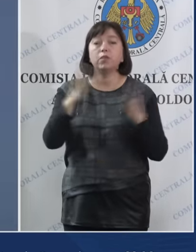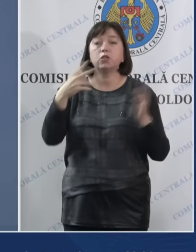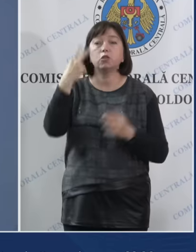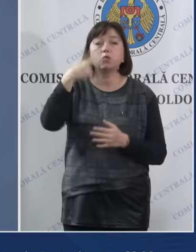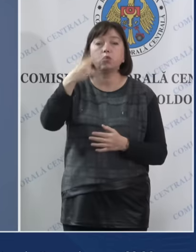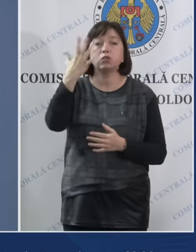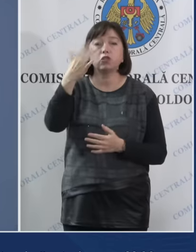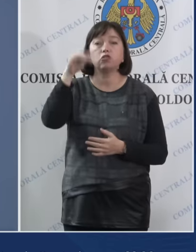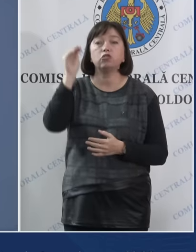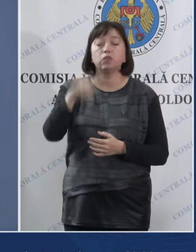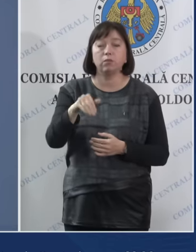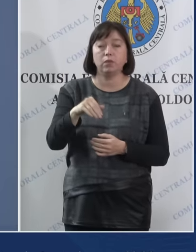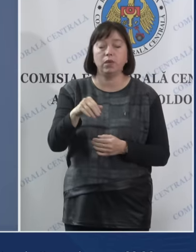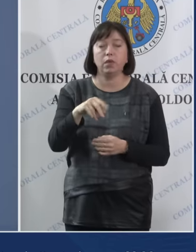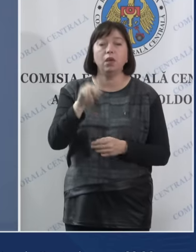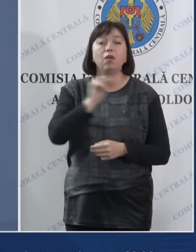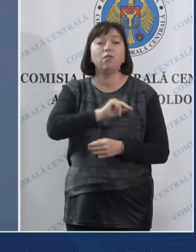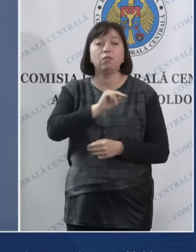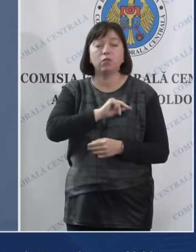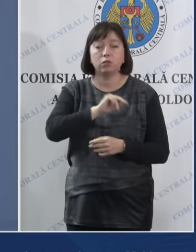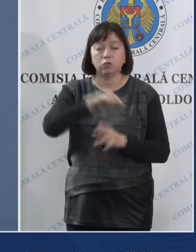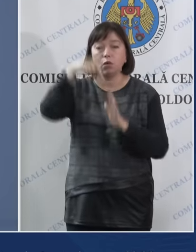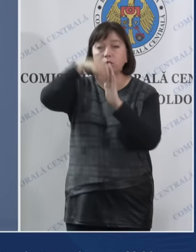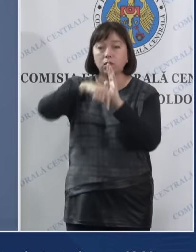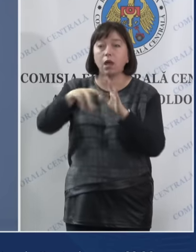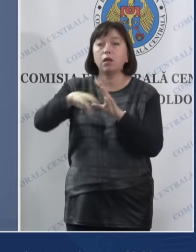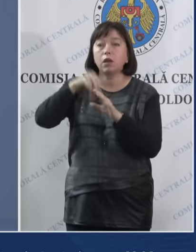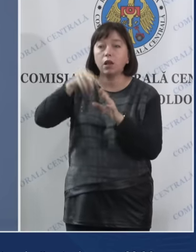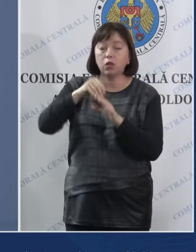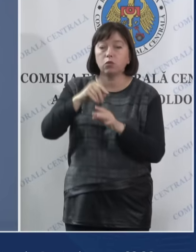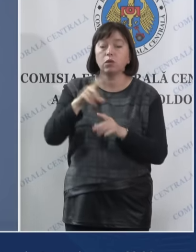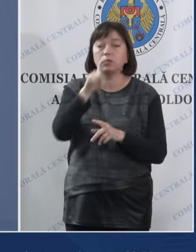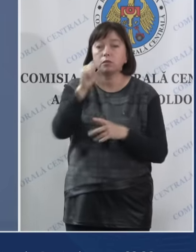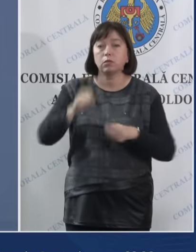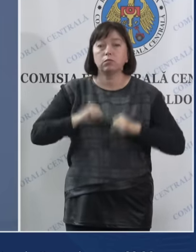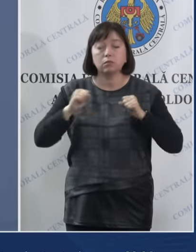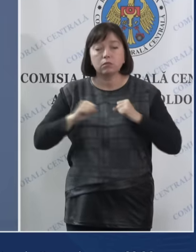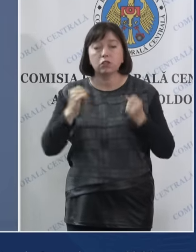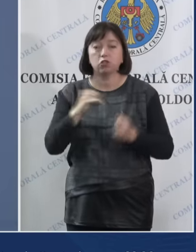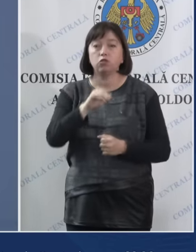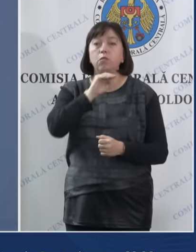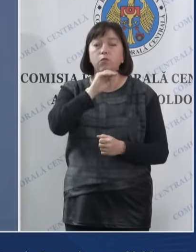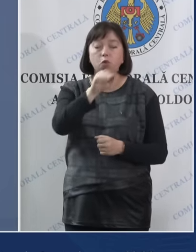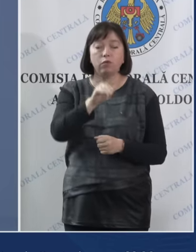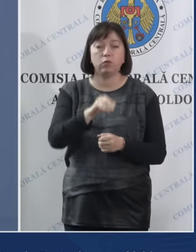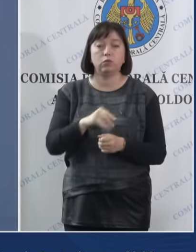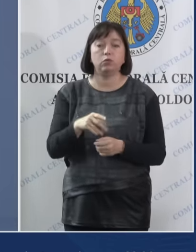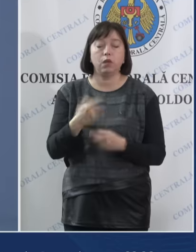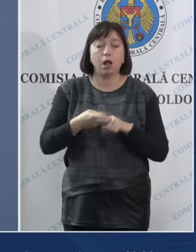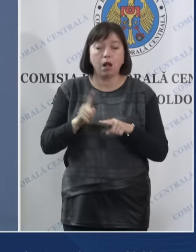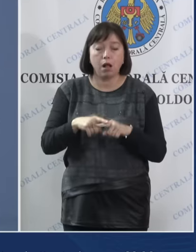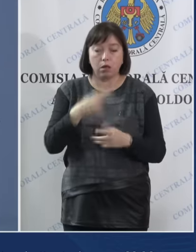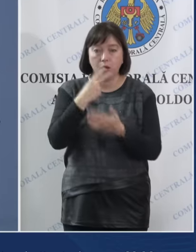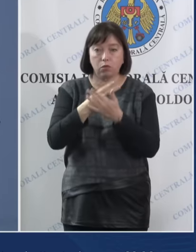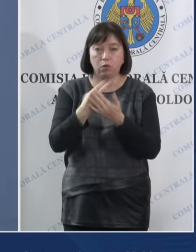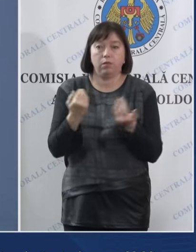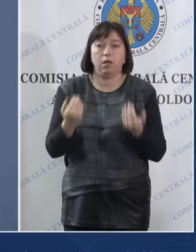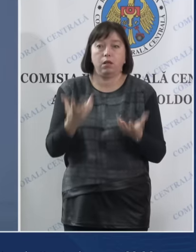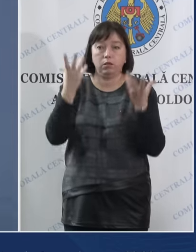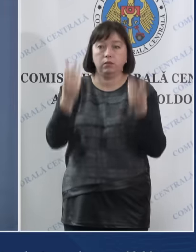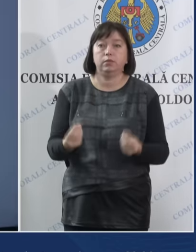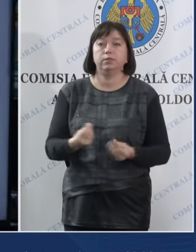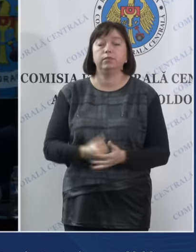25.000 de funcționari electorali pentru efortul lor și profesionalismul de care au dat dovadă.